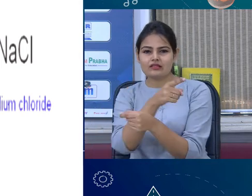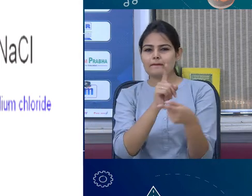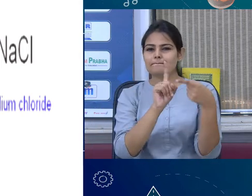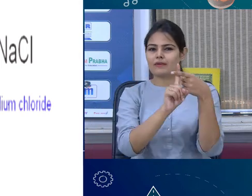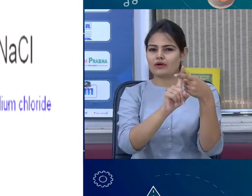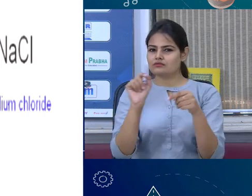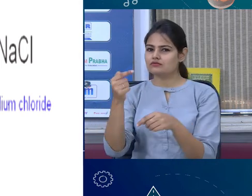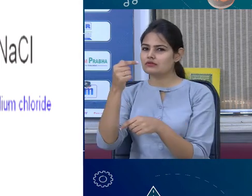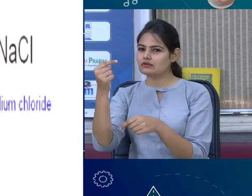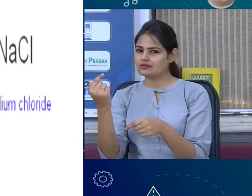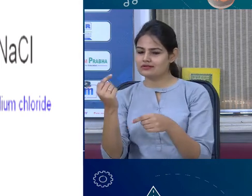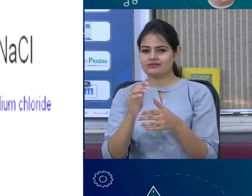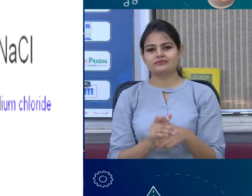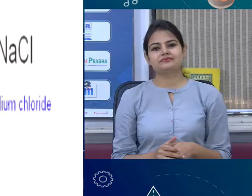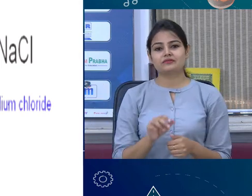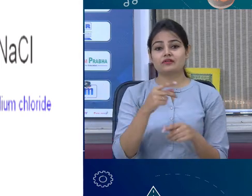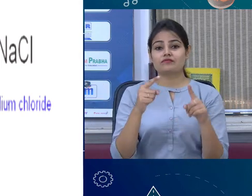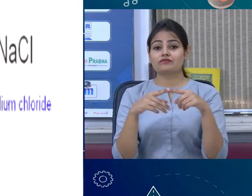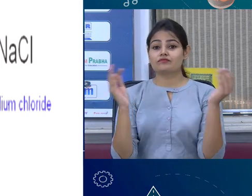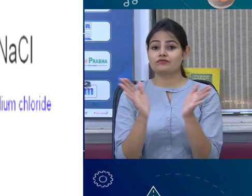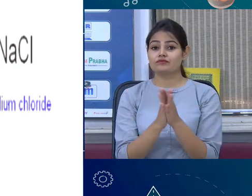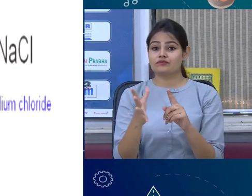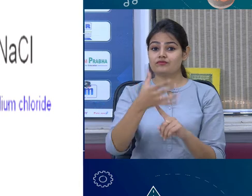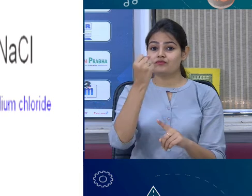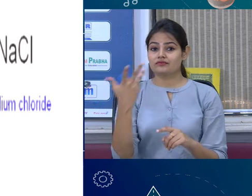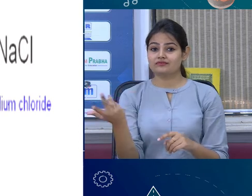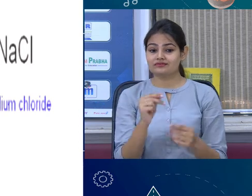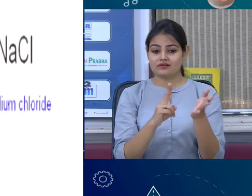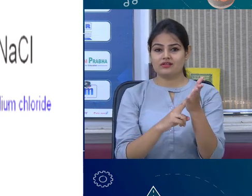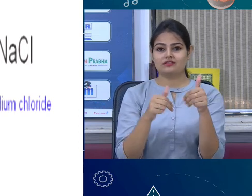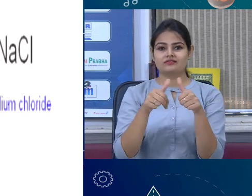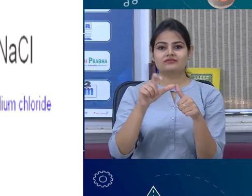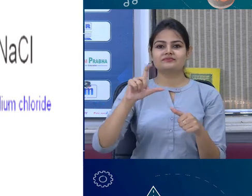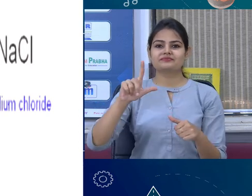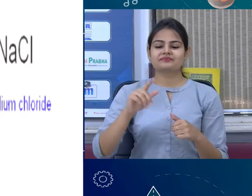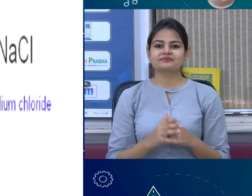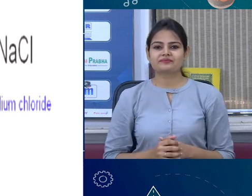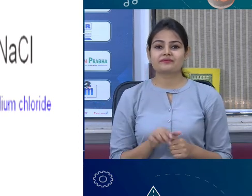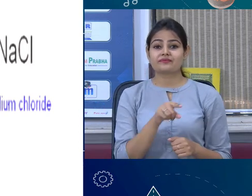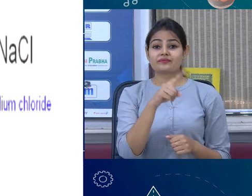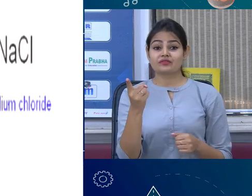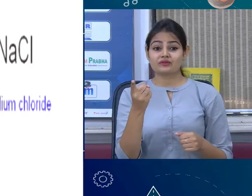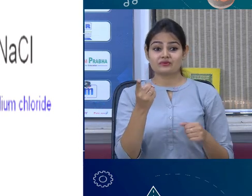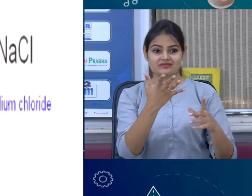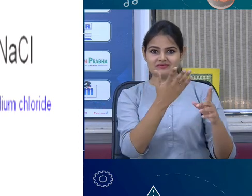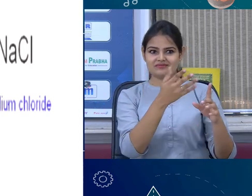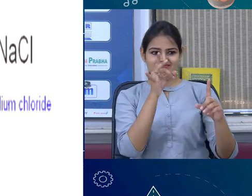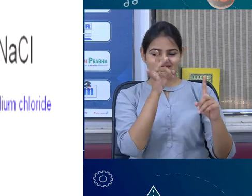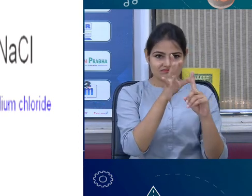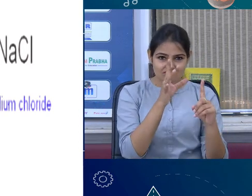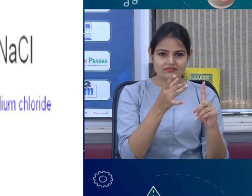जूड़के बन जाता है sodium chloride so जब metal or non-metal react करते हैं तो बनते हैं ionic compound